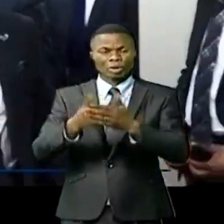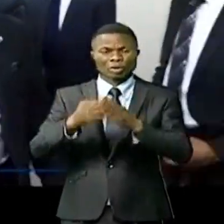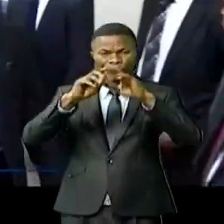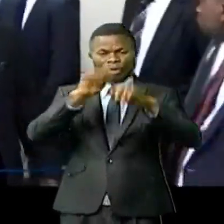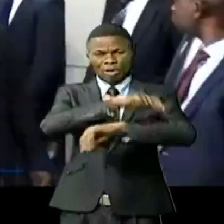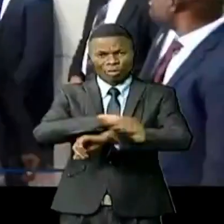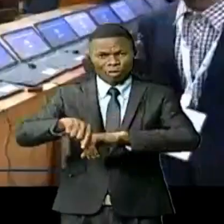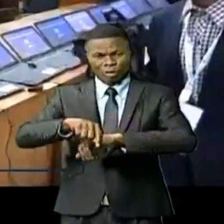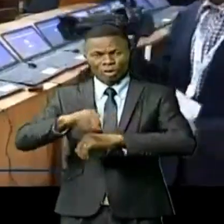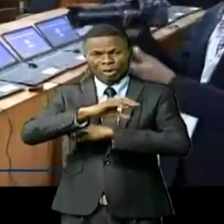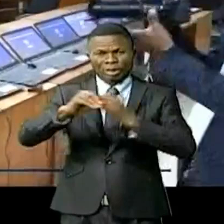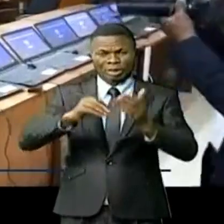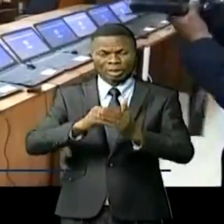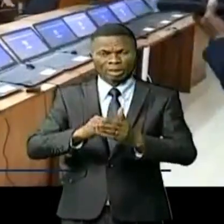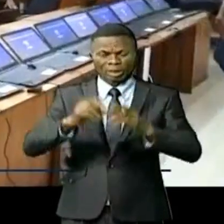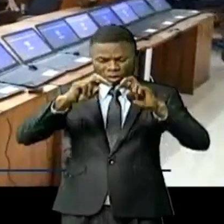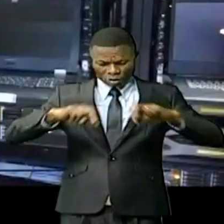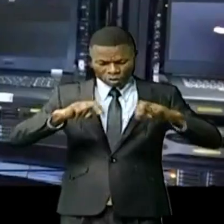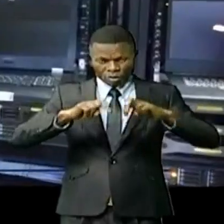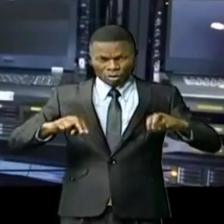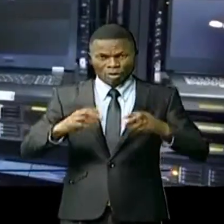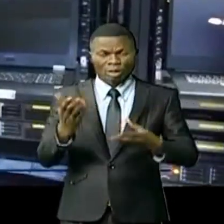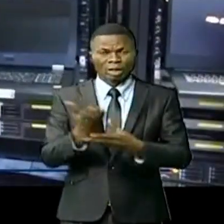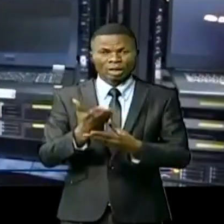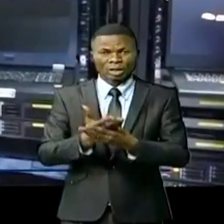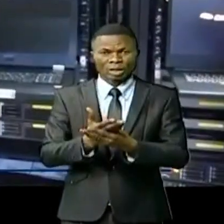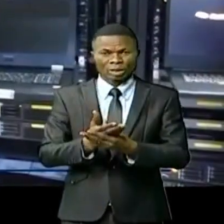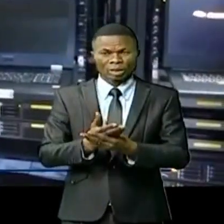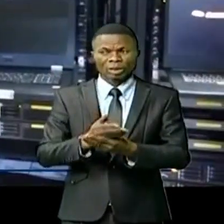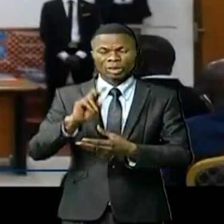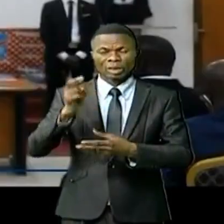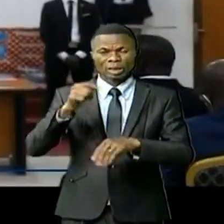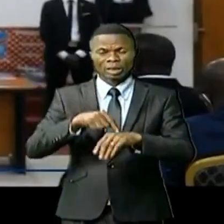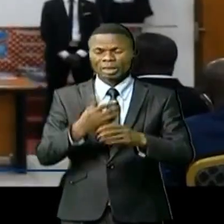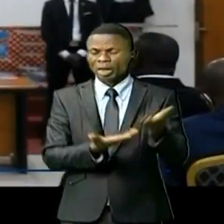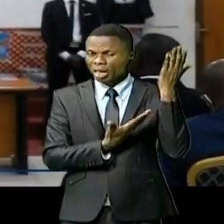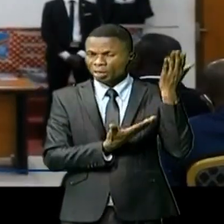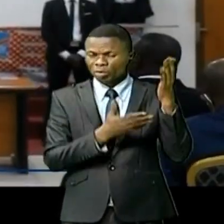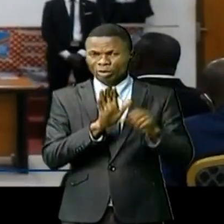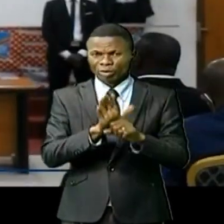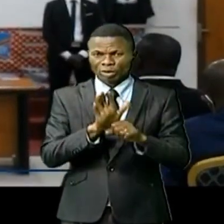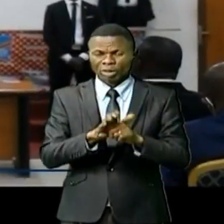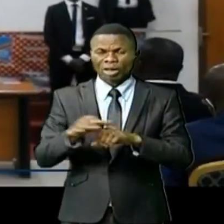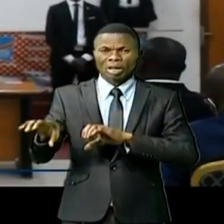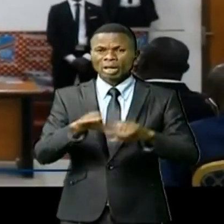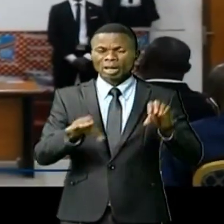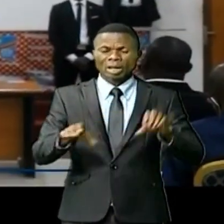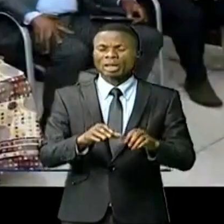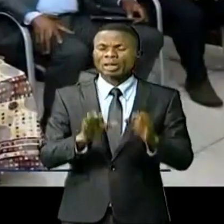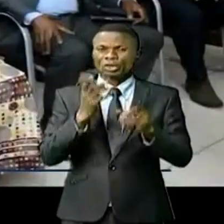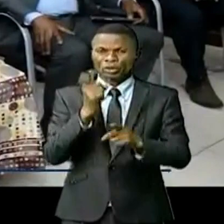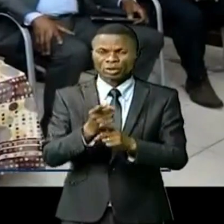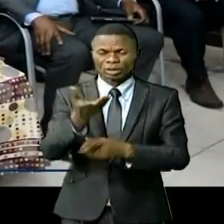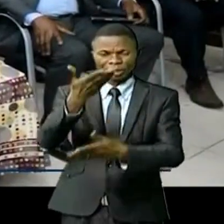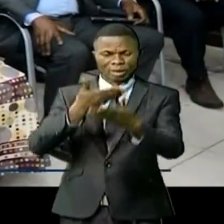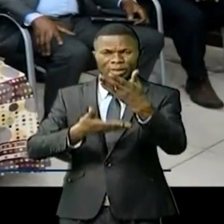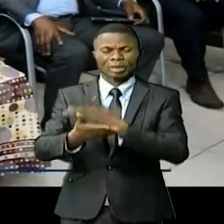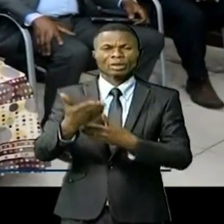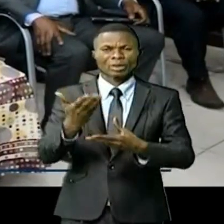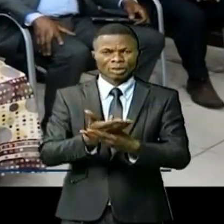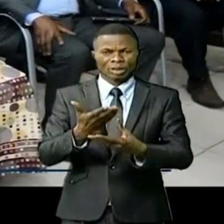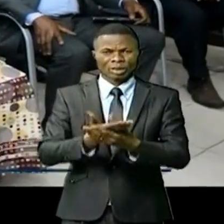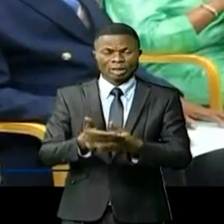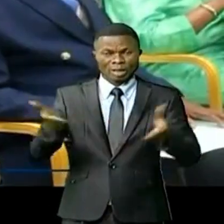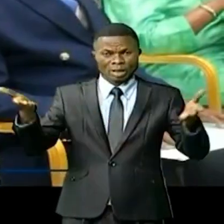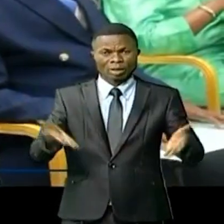bureaux, le centre national de traitement ou encore les archives. Le deuxième temps fort de cette journée mémorable fut la cérémonie à proprement parler de remise et reprise. C'était en